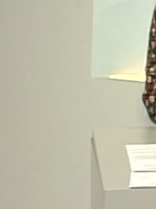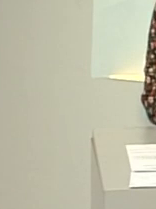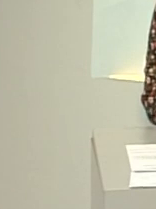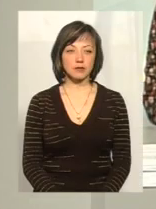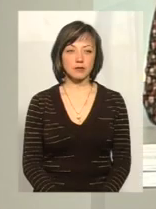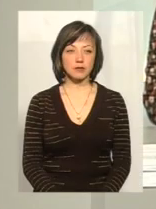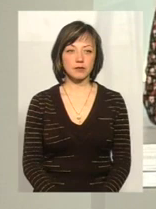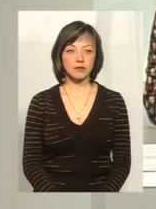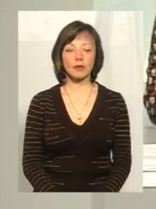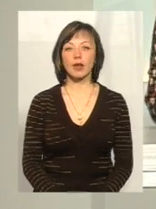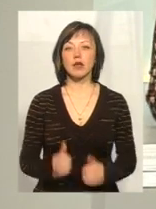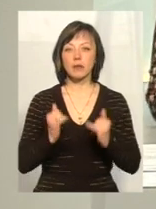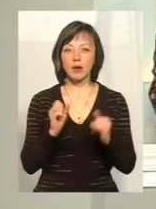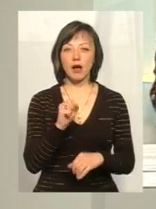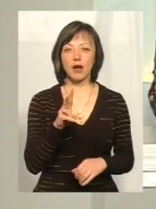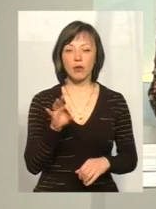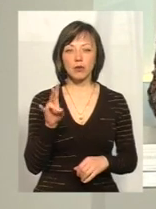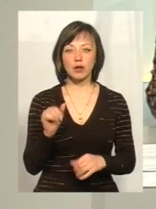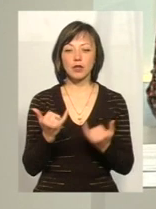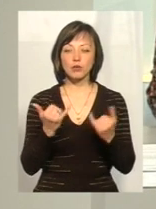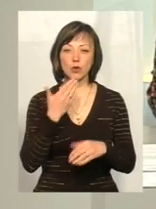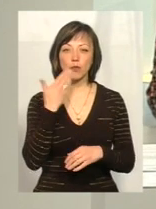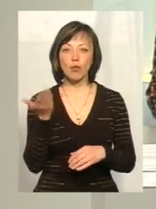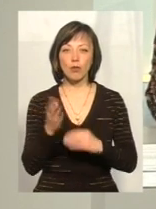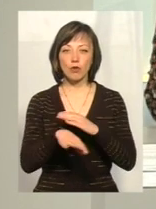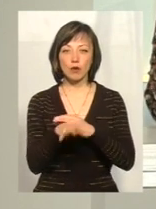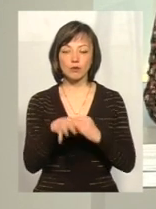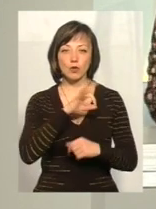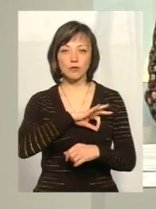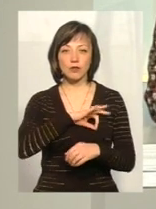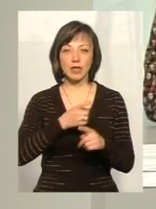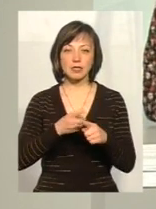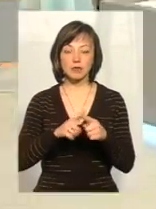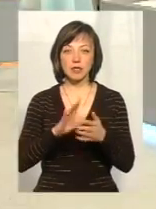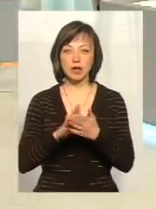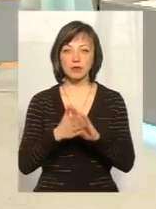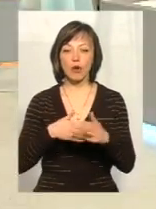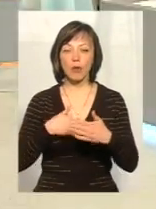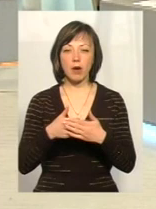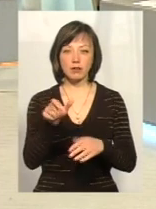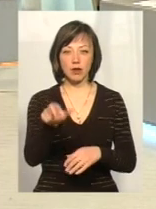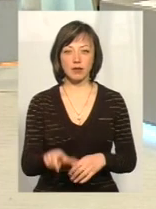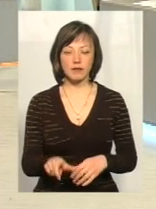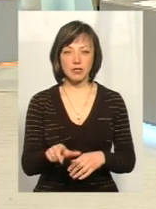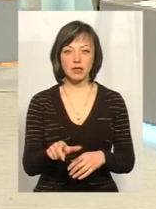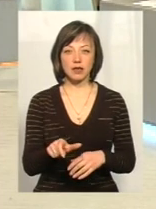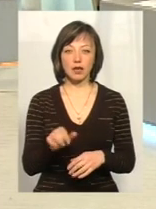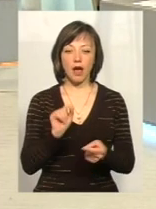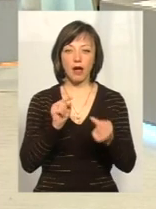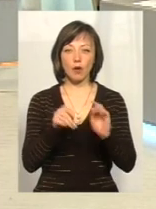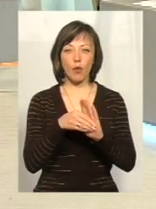Пані Альоно, на сьогодні є популізм і зловживання оцим статусом громадського активіста і